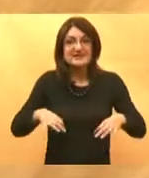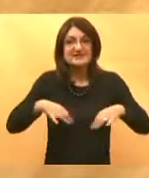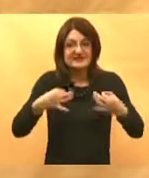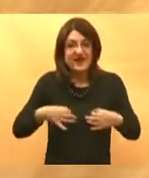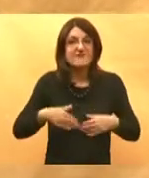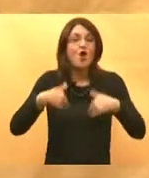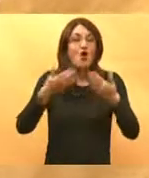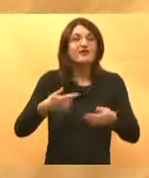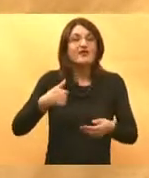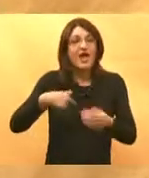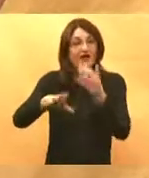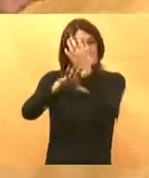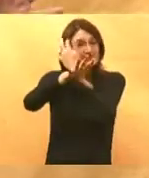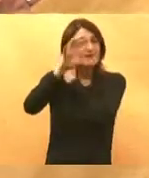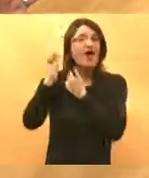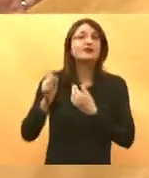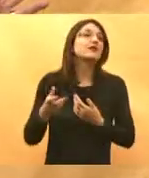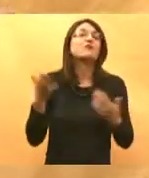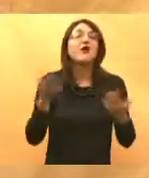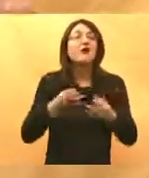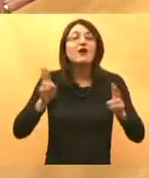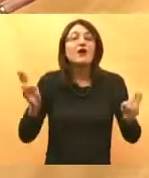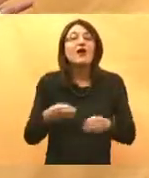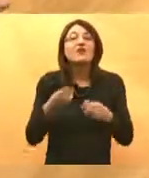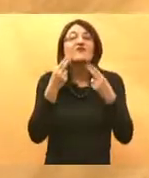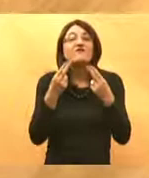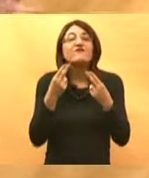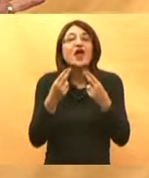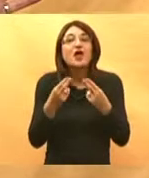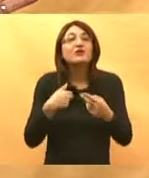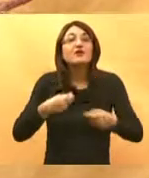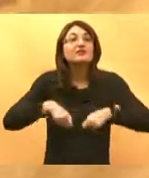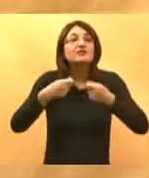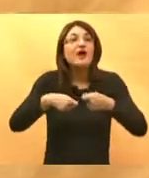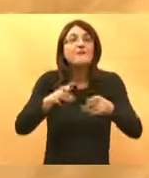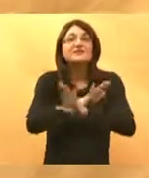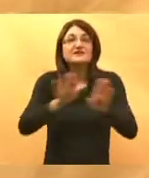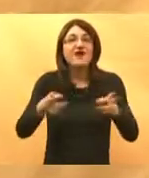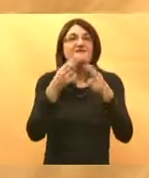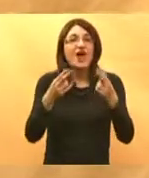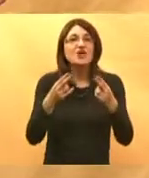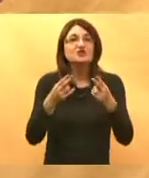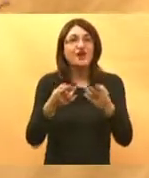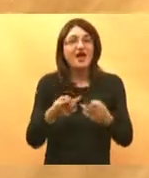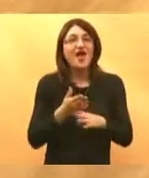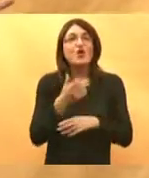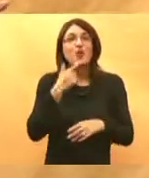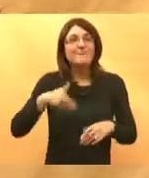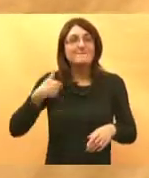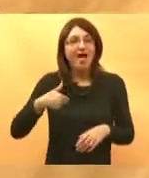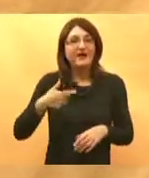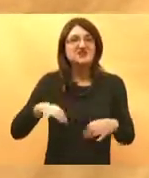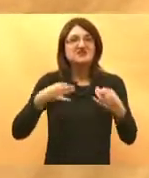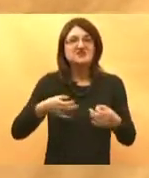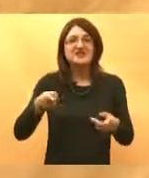shvatimo koliko je nevjerovatno vrijedno i onda bi sve dali da ga vratimo tak da to mladi koji ste zdravi imajte jako